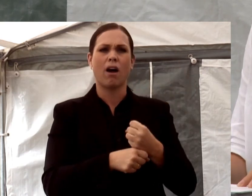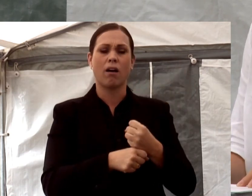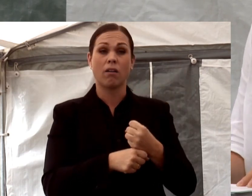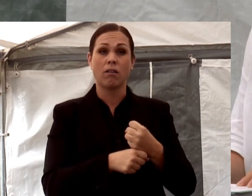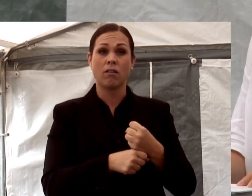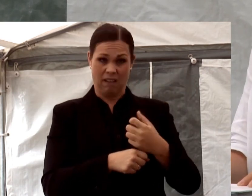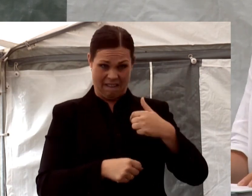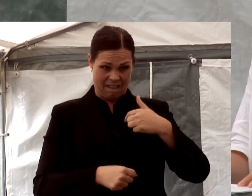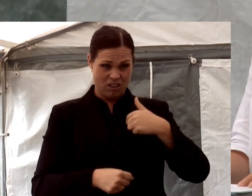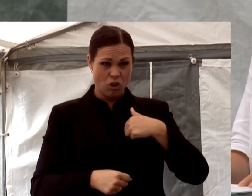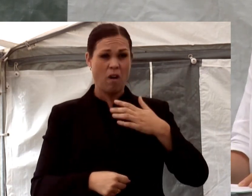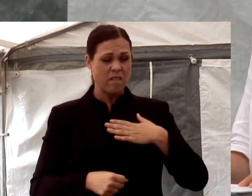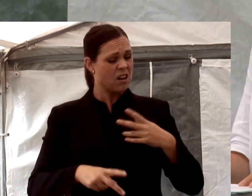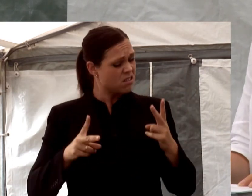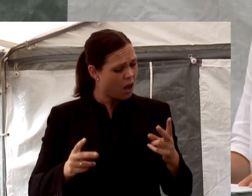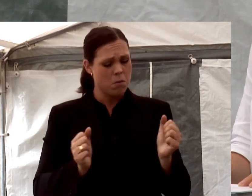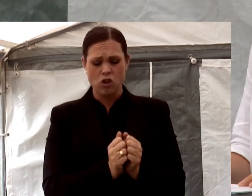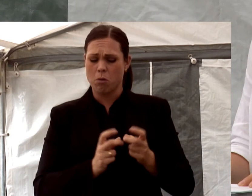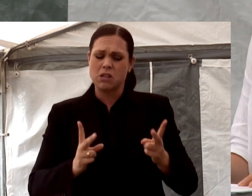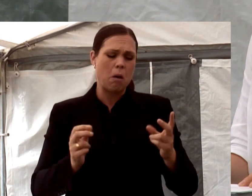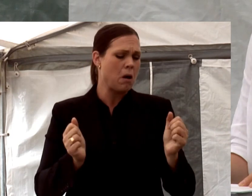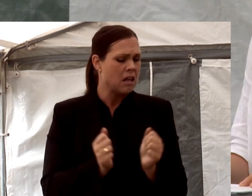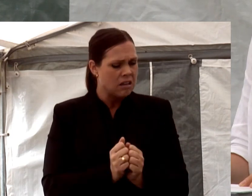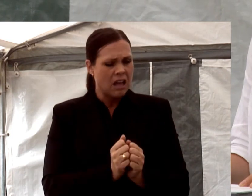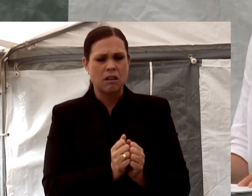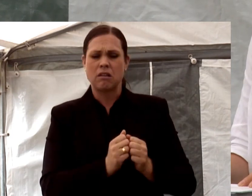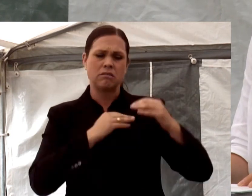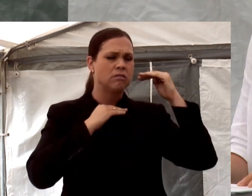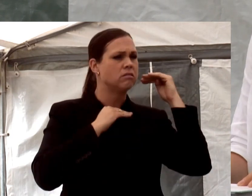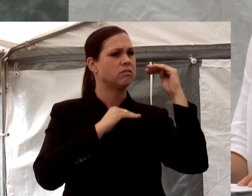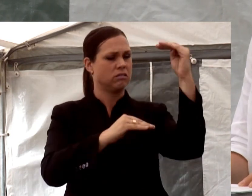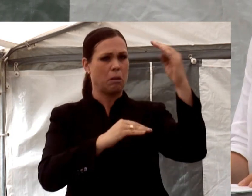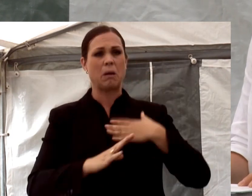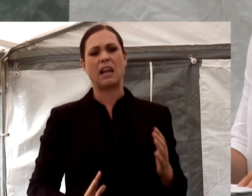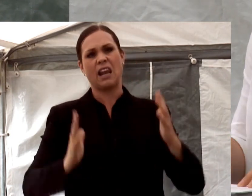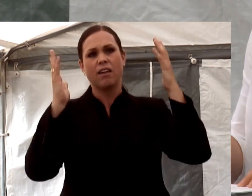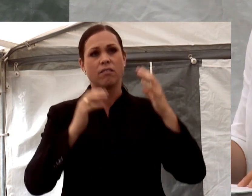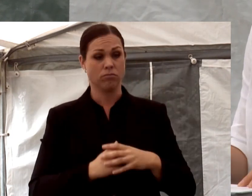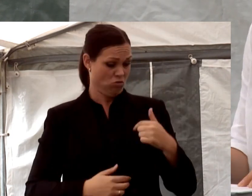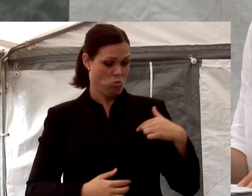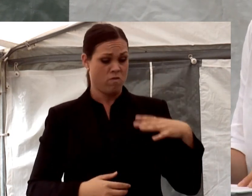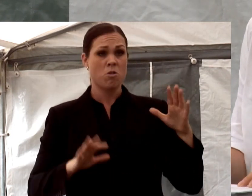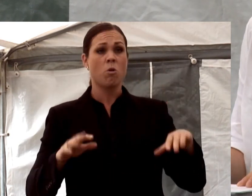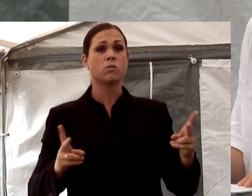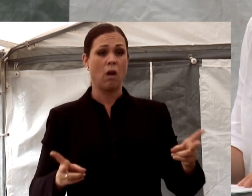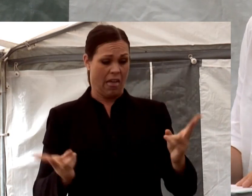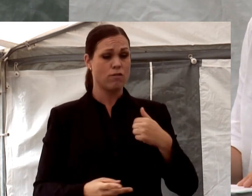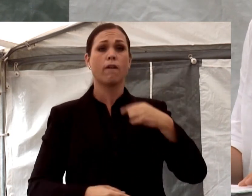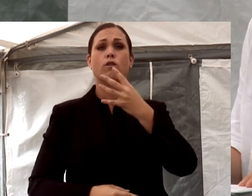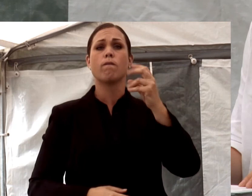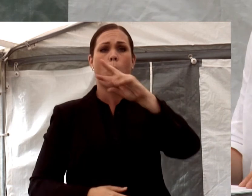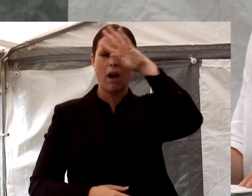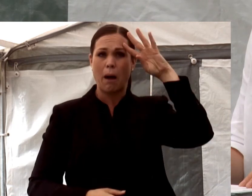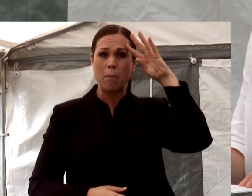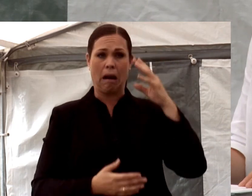Vill man göra samma sak på samma sätt, i samma utsträckning, genom hela livet? Det vet inte jag om jag vill, även om jag är 44